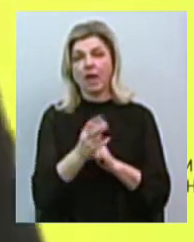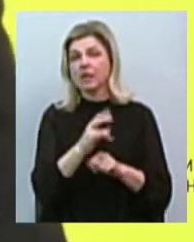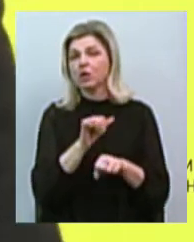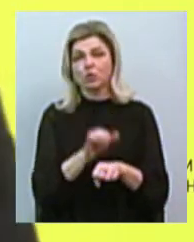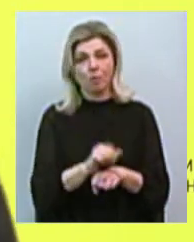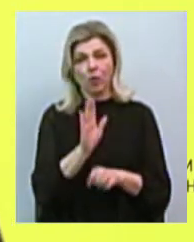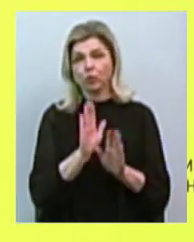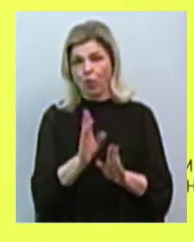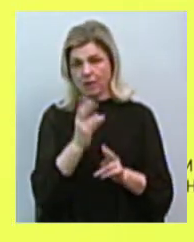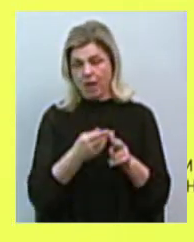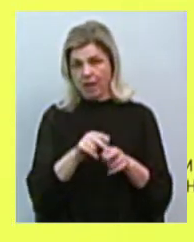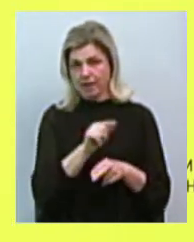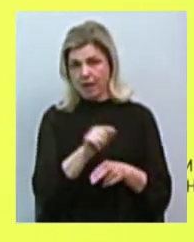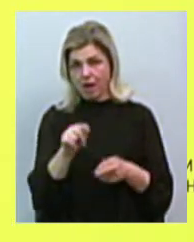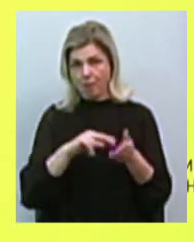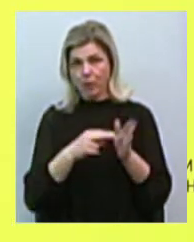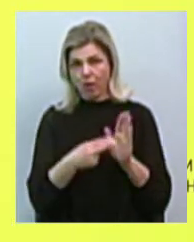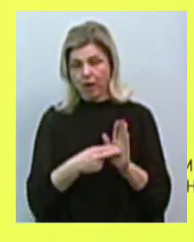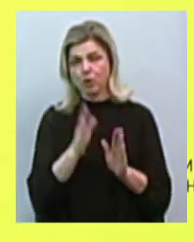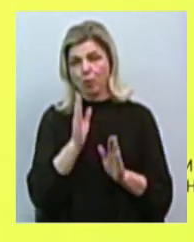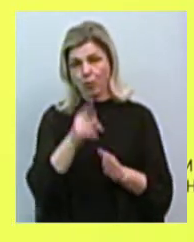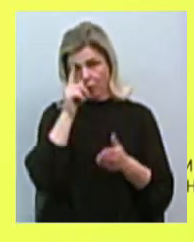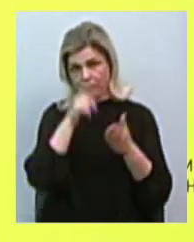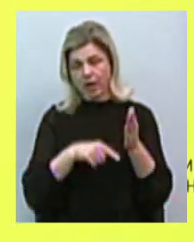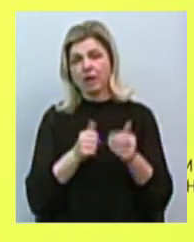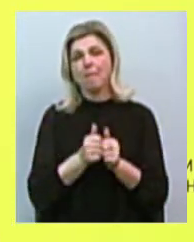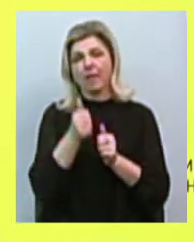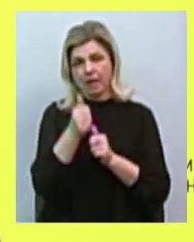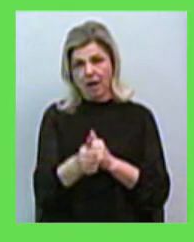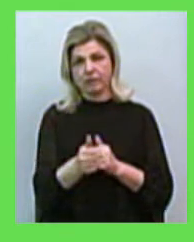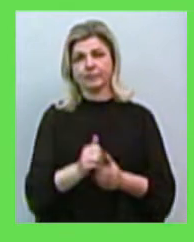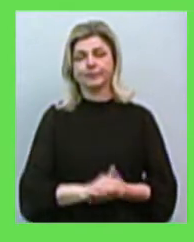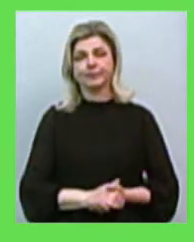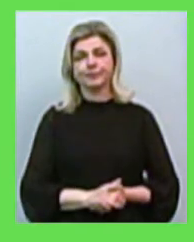концесійних проєктах, а будемо впевнено рухатись вперед і нарощувати обертів.